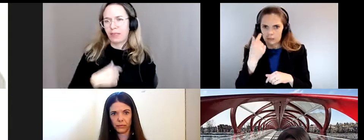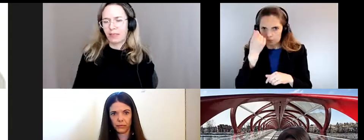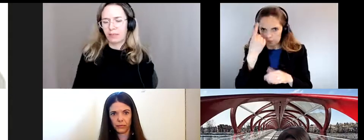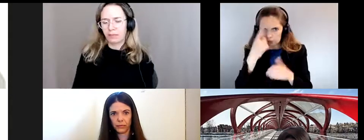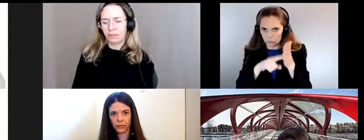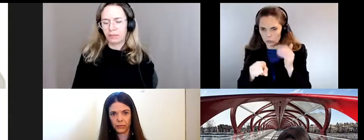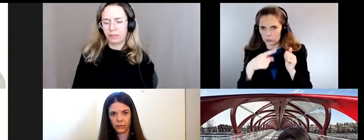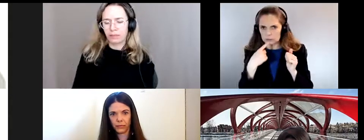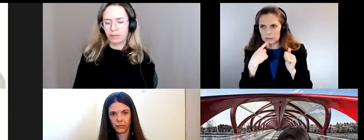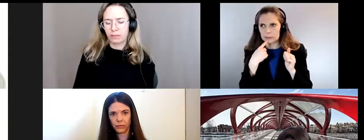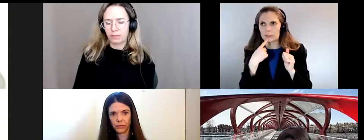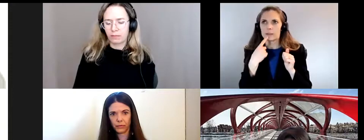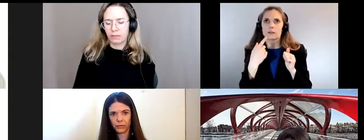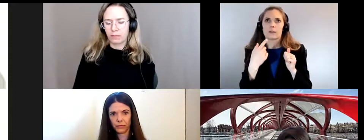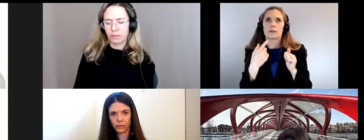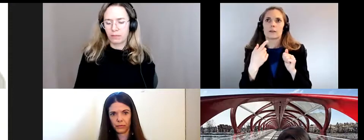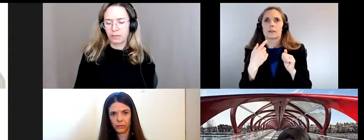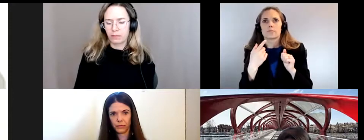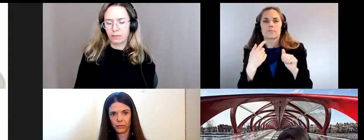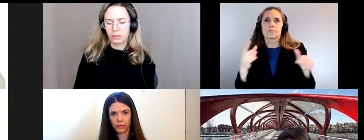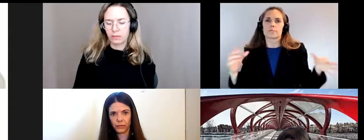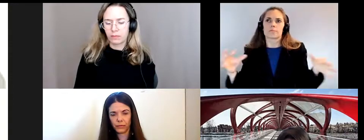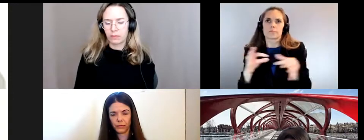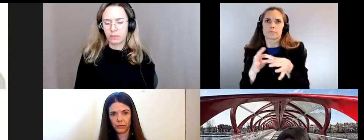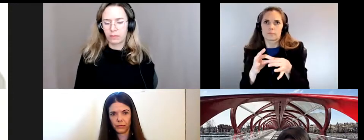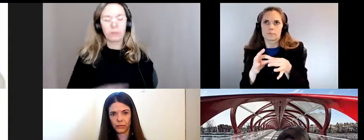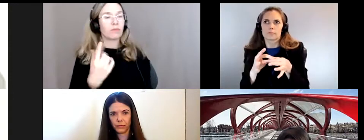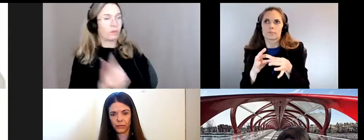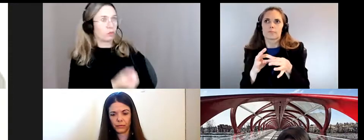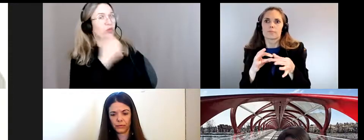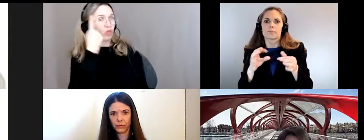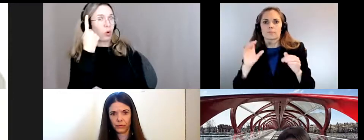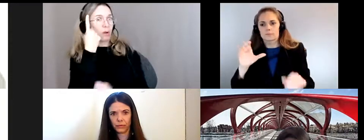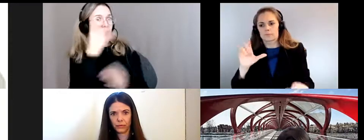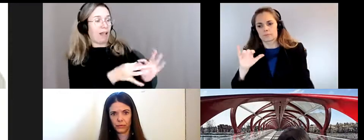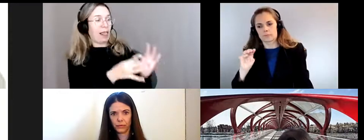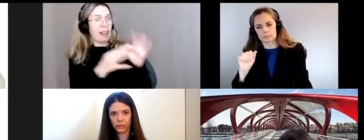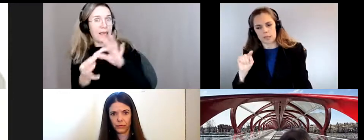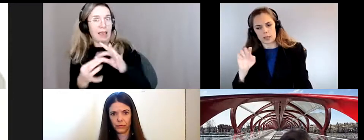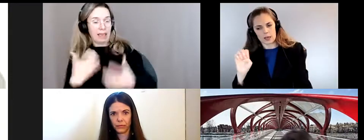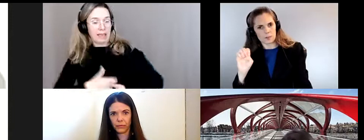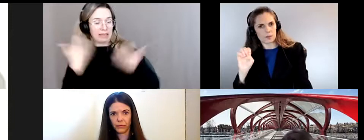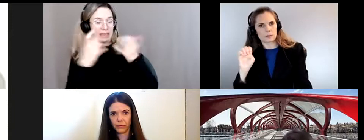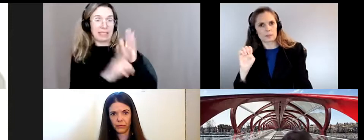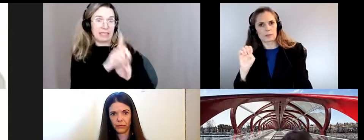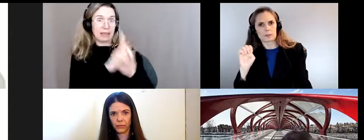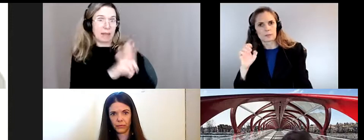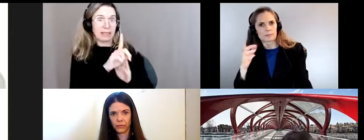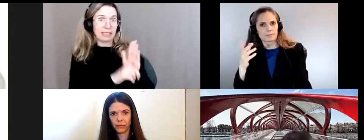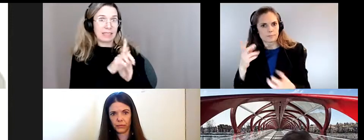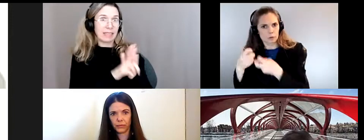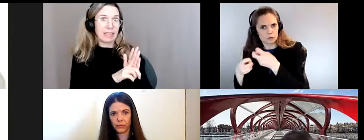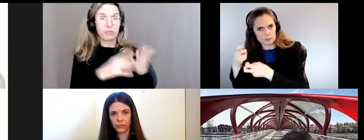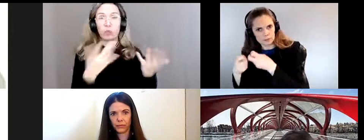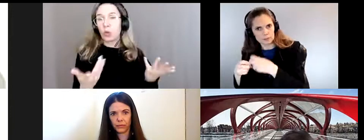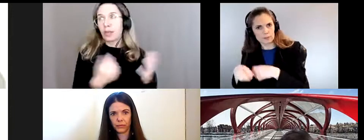je comprends ce que tu veux dire par rapport à faire un lien entre la crise climatique et par